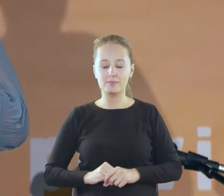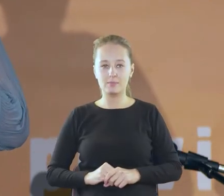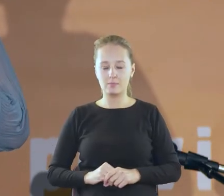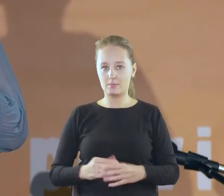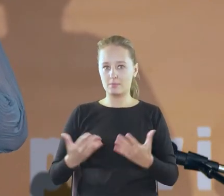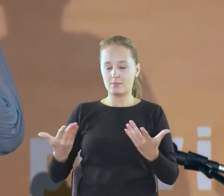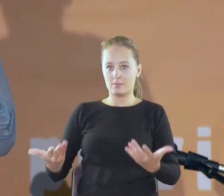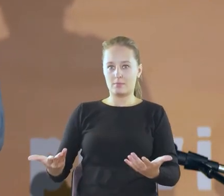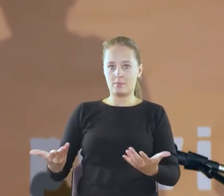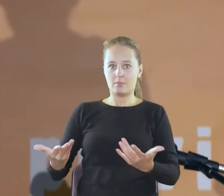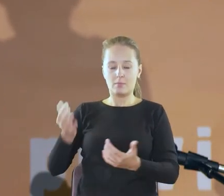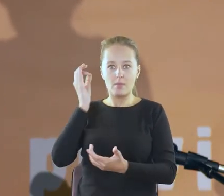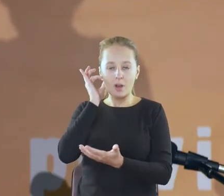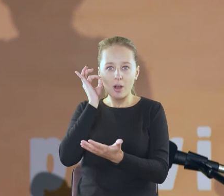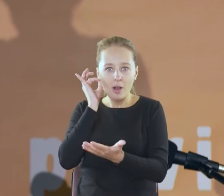Niewiasto,